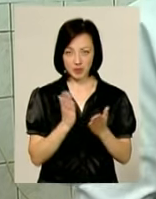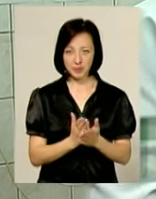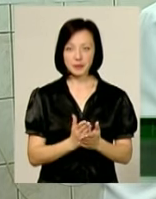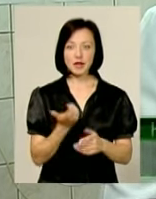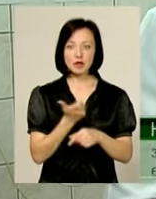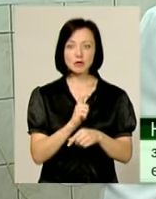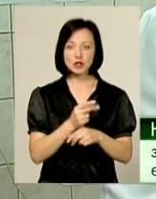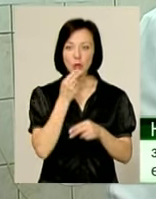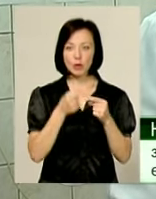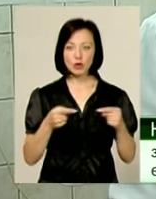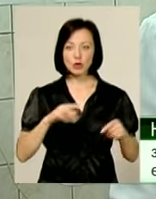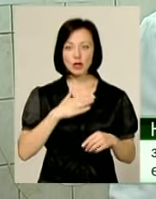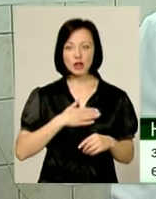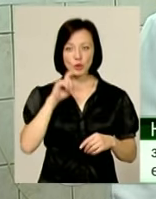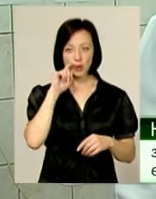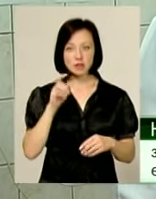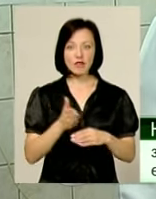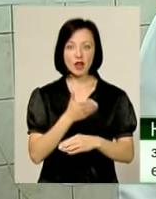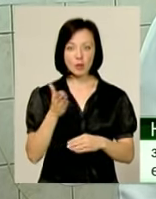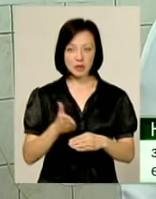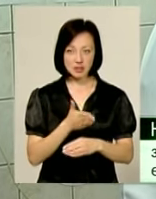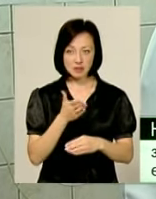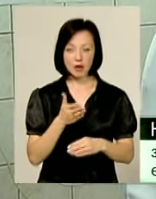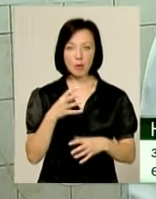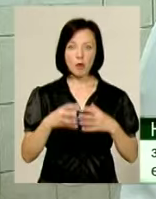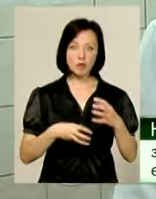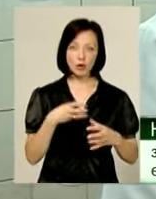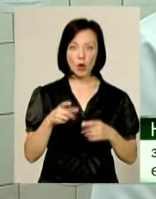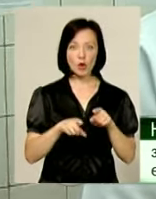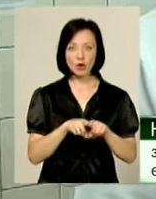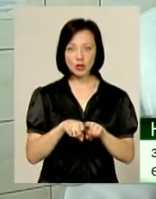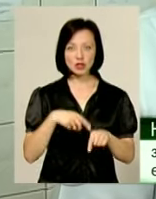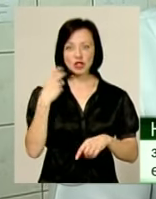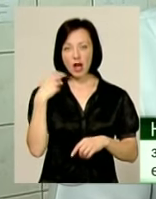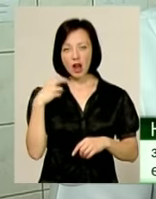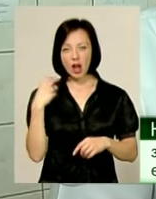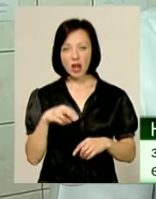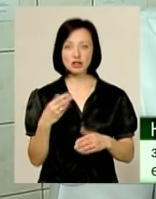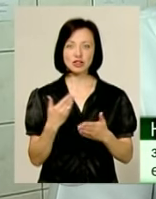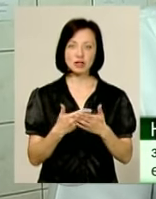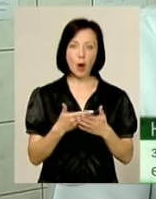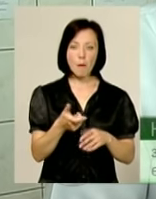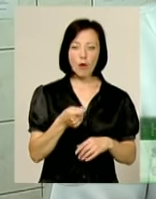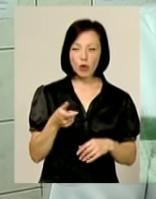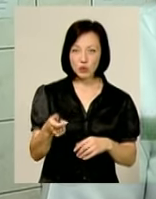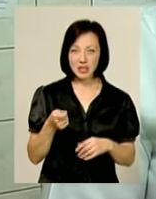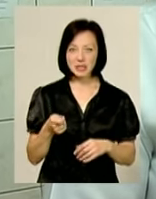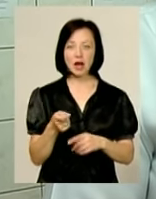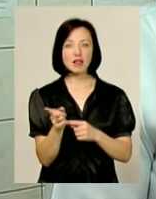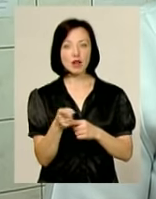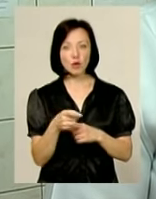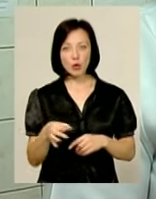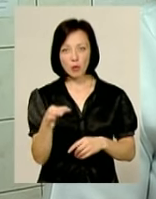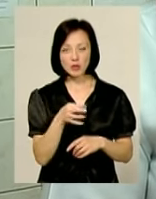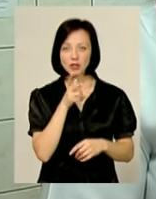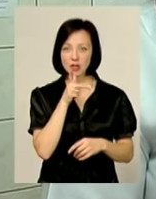продукції нашого українського виробництва, тобто помідори, огірки, черешня, полуниця йдуть. Тернопільська